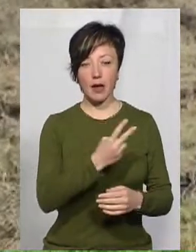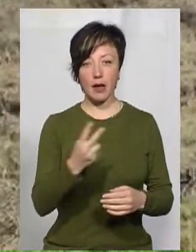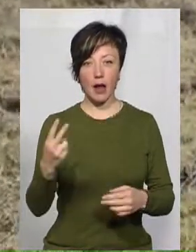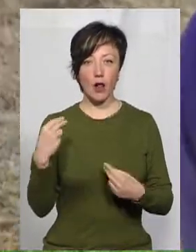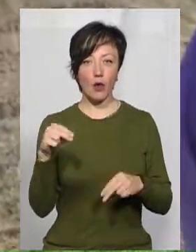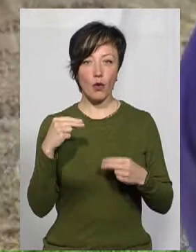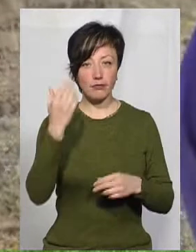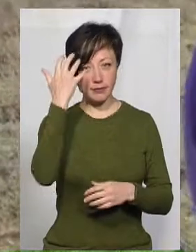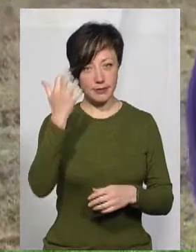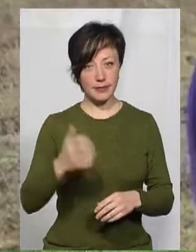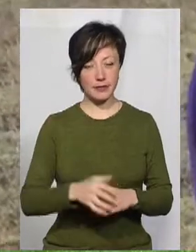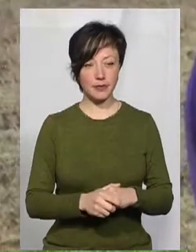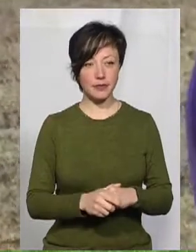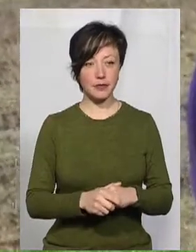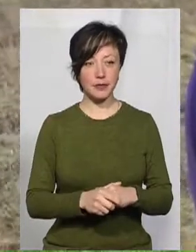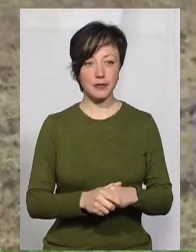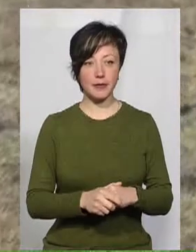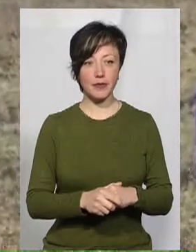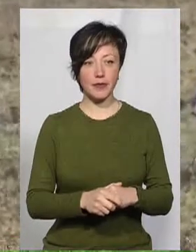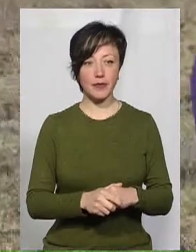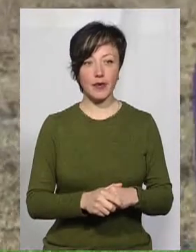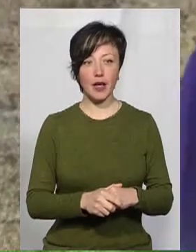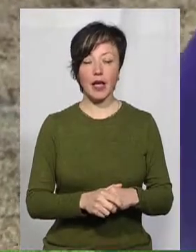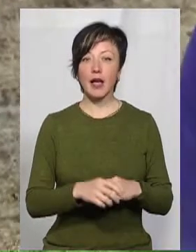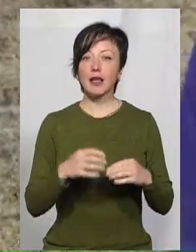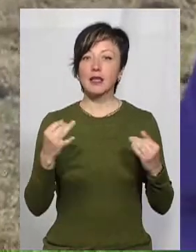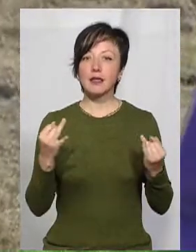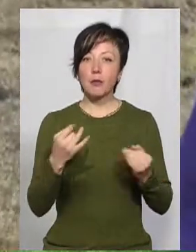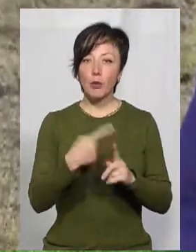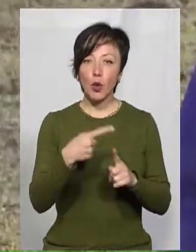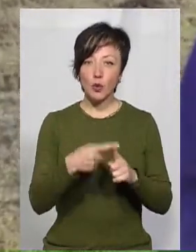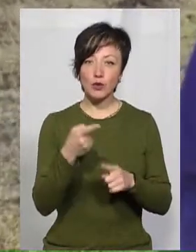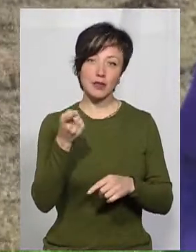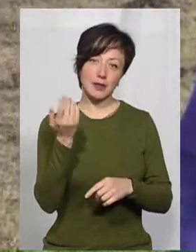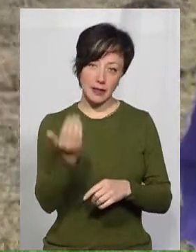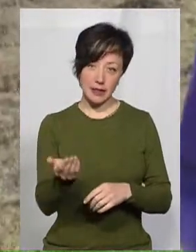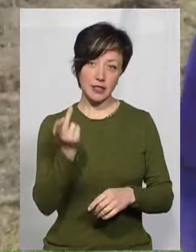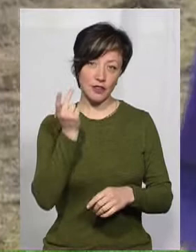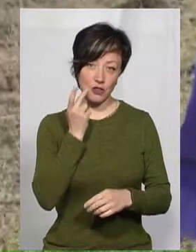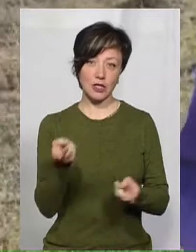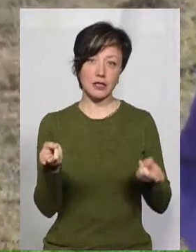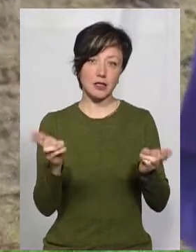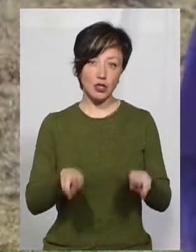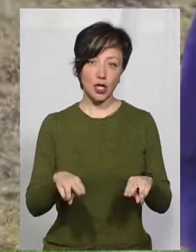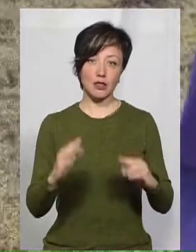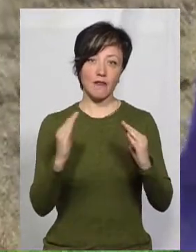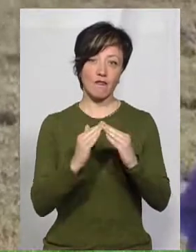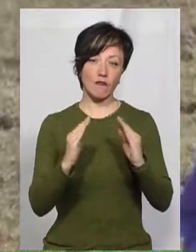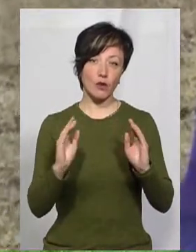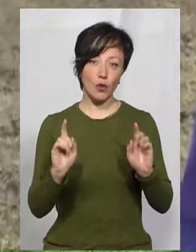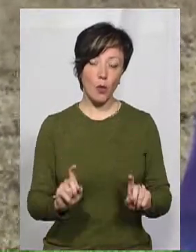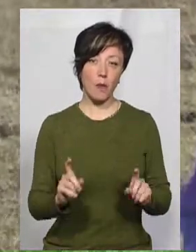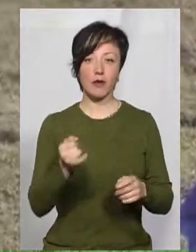уроки з охопленням. Плюси такого навчання – що ти завжди залишаєшся вдома і тобі набагато комфортніше